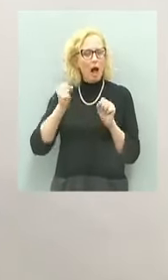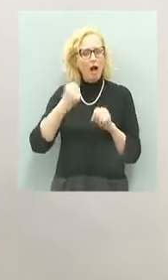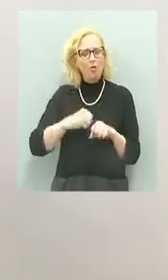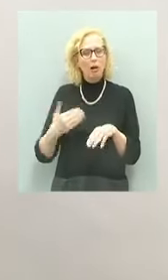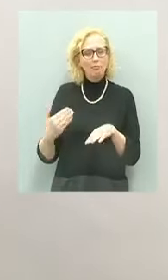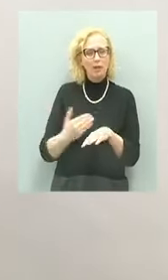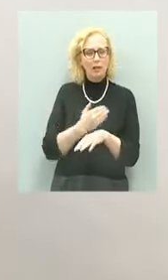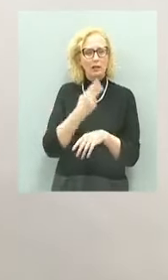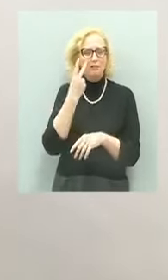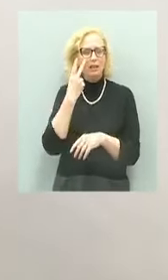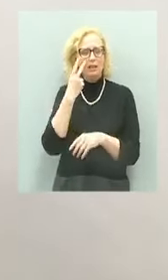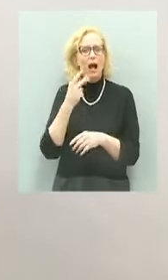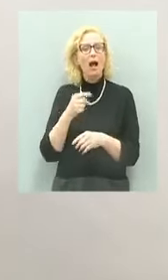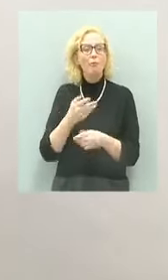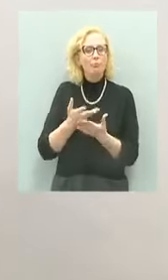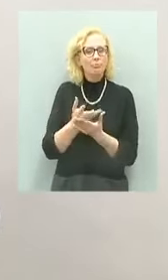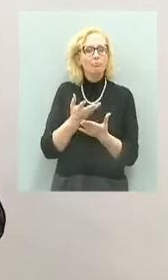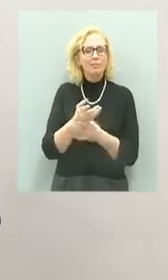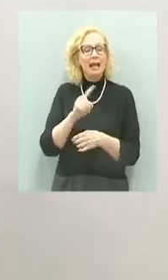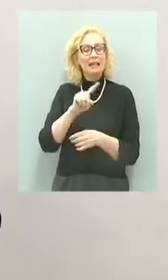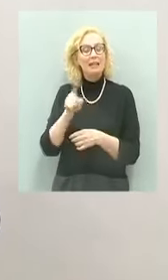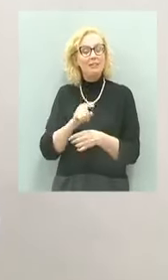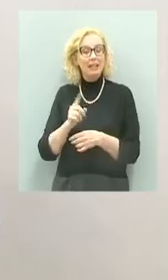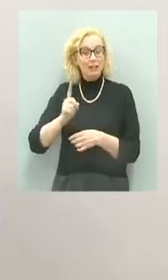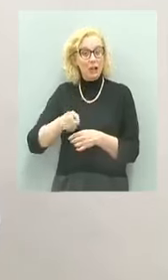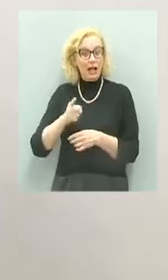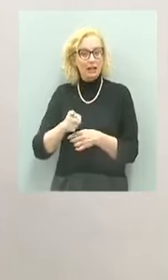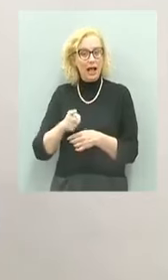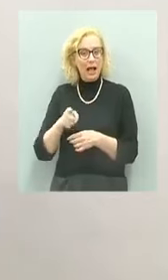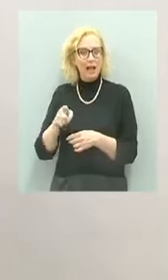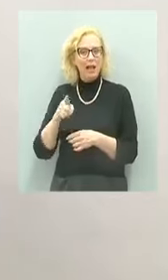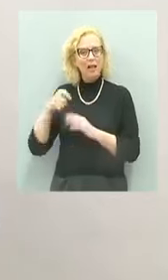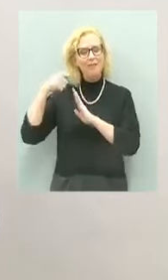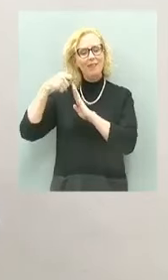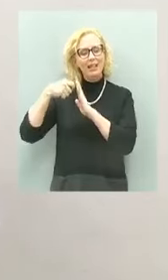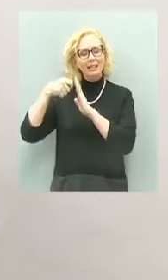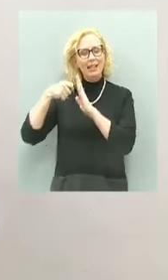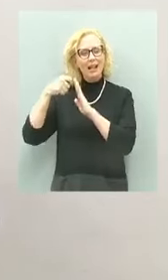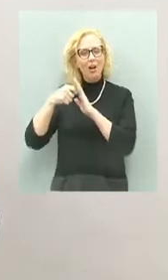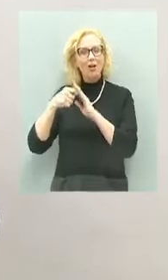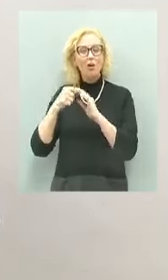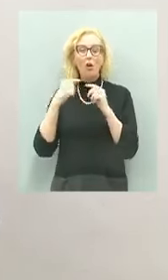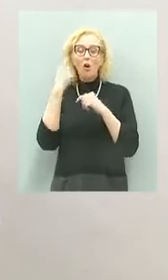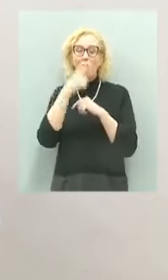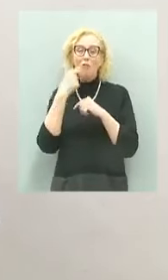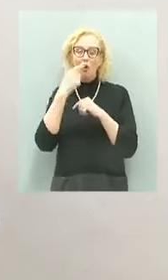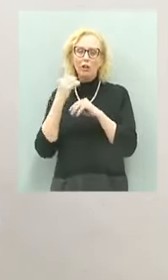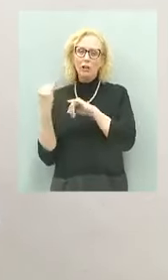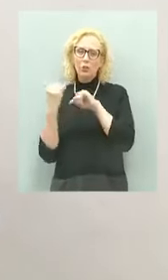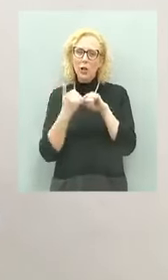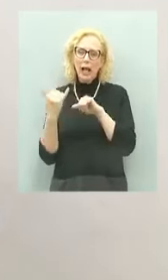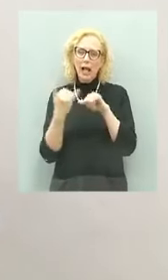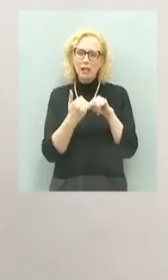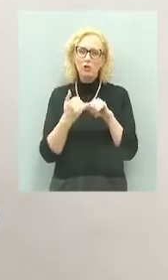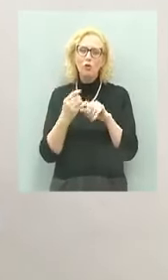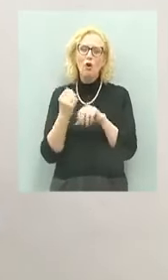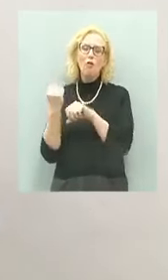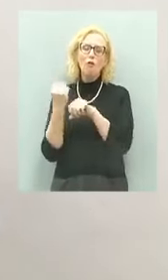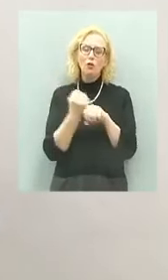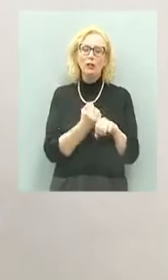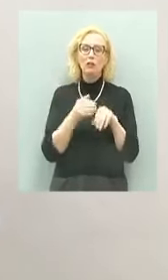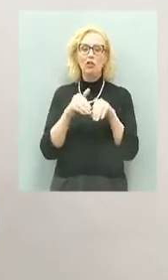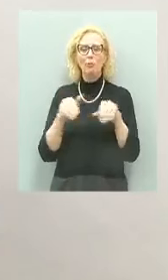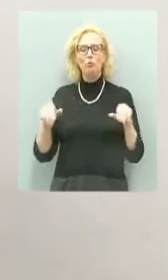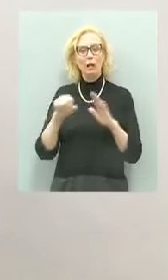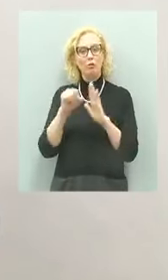dalla toccante testimonianza di Zeffirino Girardelli, tratta dal video Volti di un esodo curato dalla Fondazione Museo